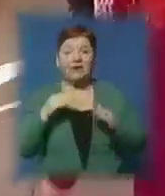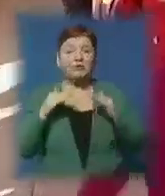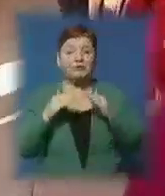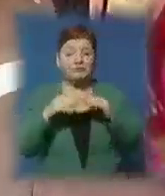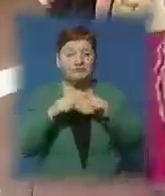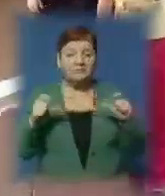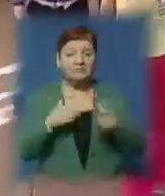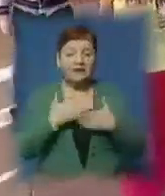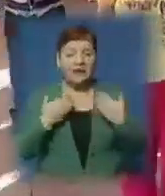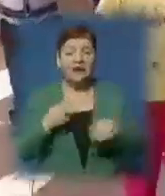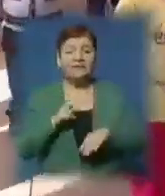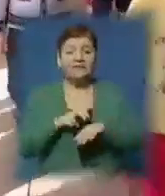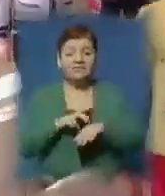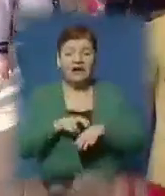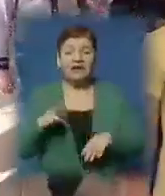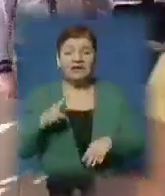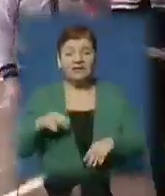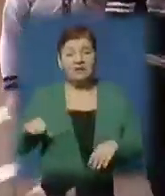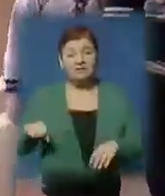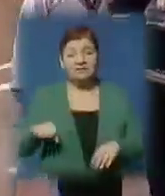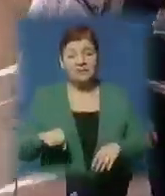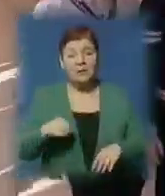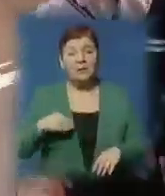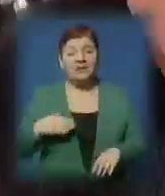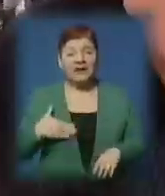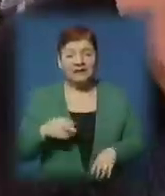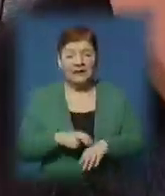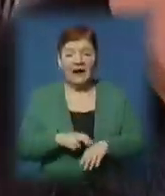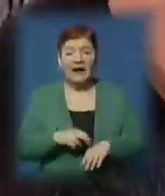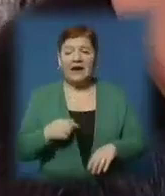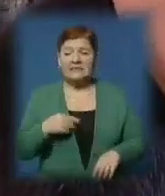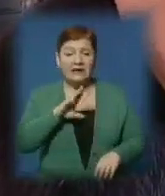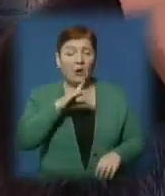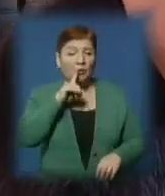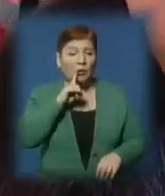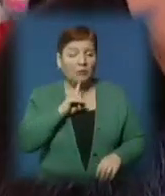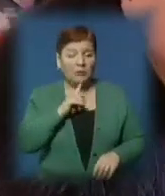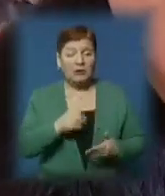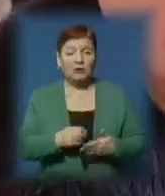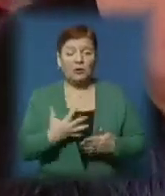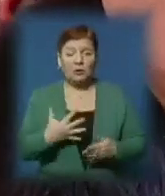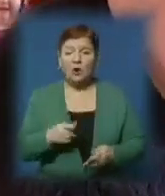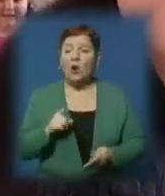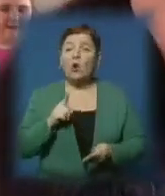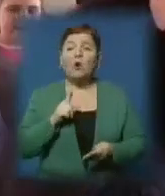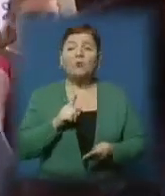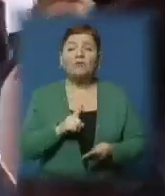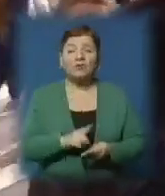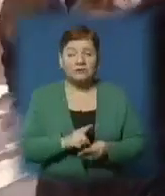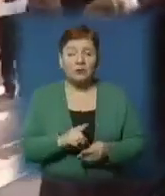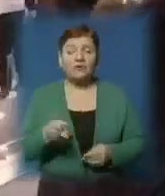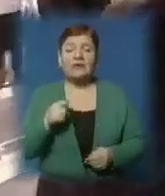стоматолога, потрібно водити дитину до приватного лікаря. А це вкрай незручно і дорого. Обов'язково, то для